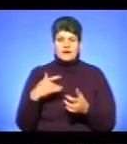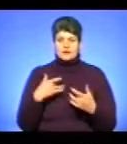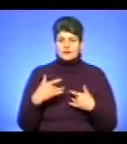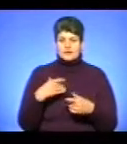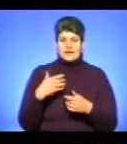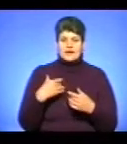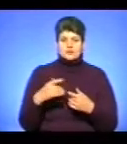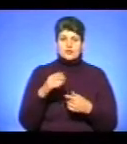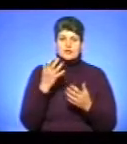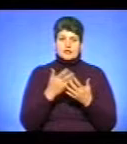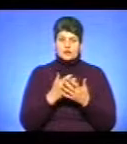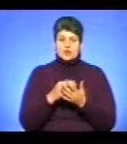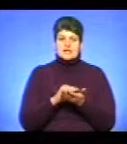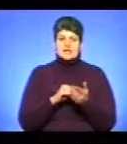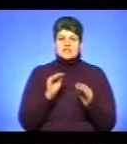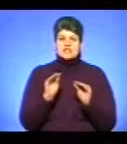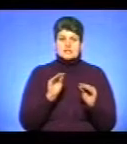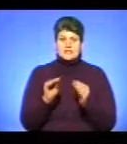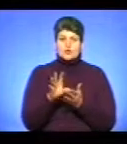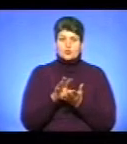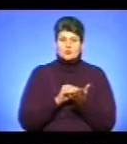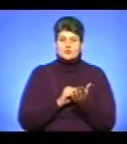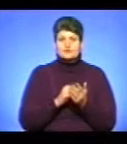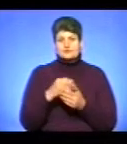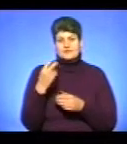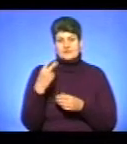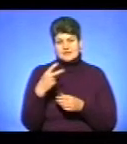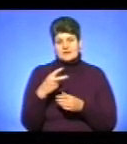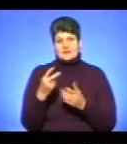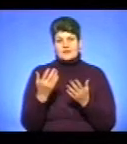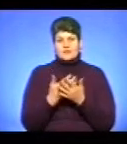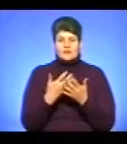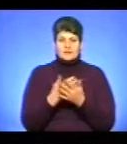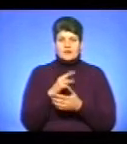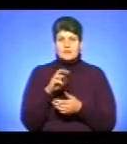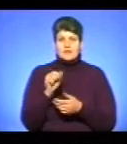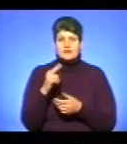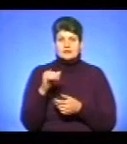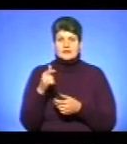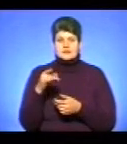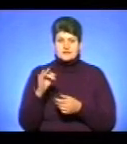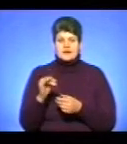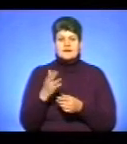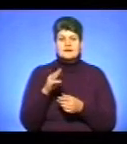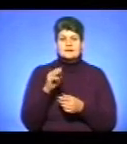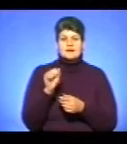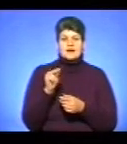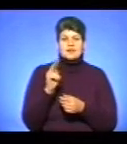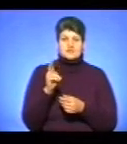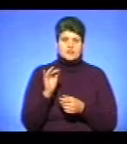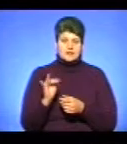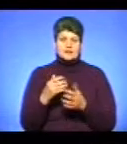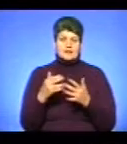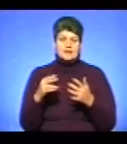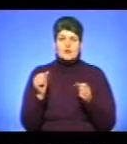театру та кіно, режисер дубляжу понад двох десятків мультфільмів, зокрема «Мадагаскар», «Тачки», «Трансформери», «Помс» та «Полеглих»,